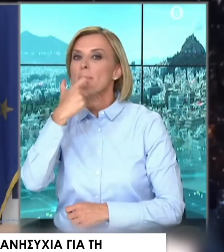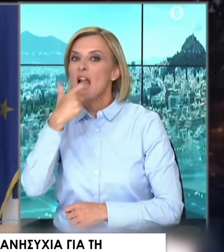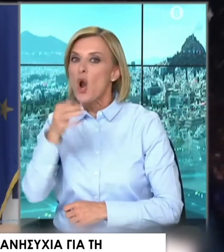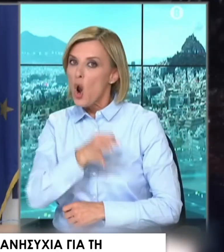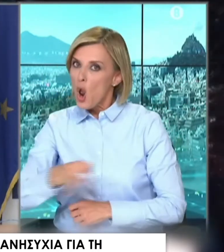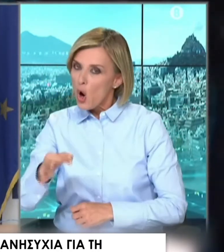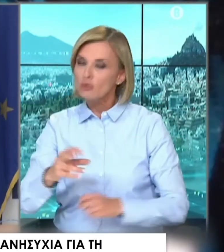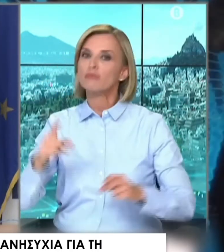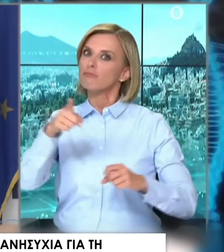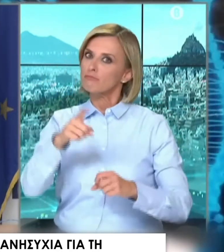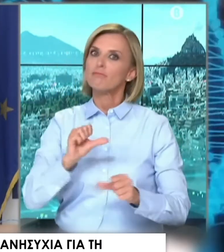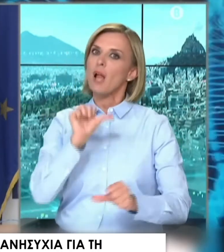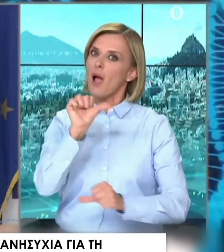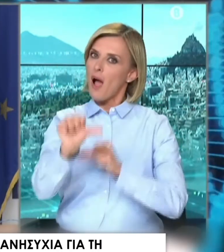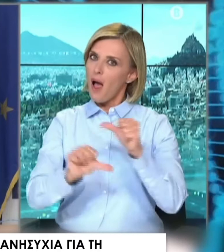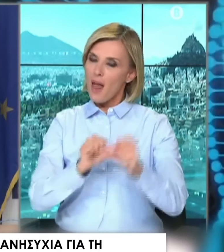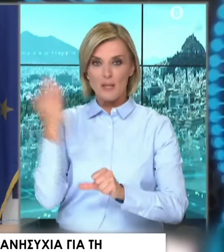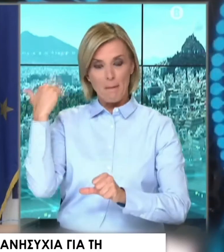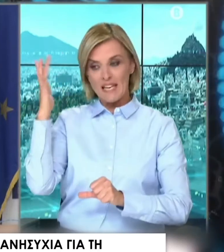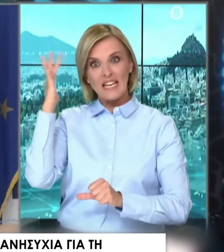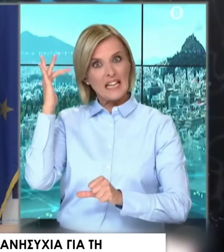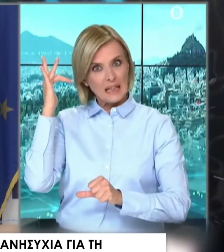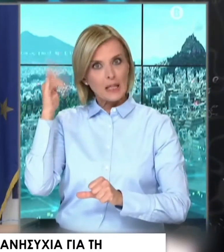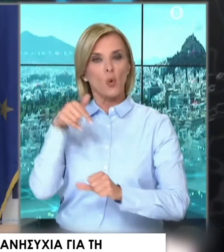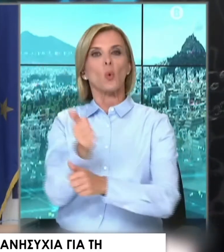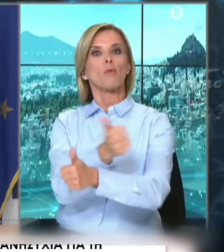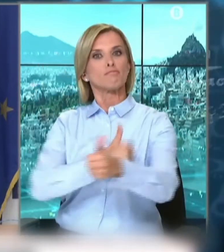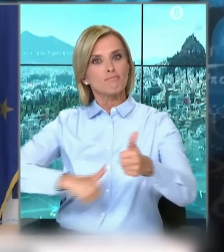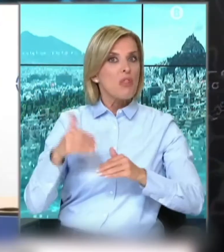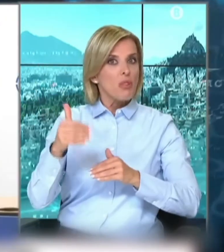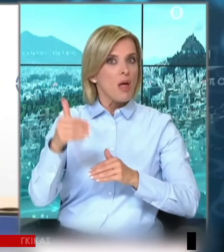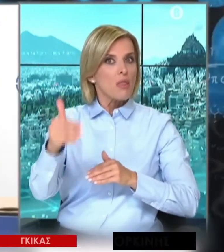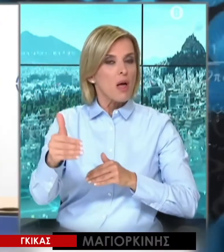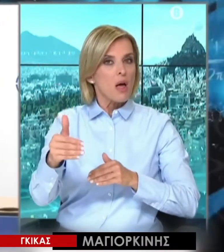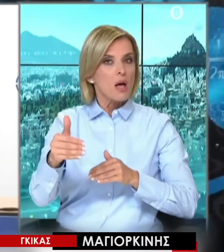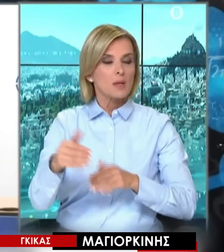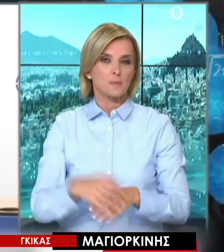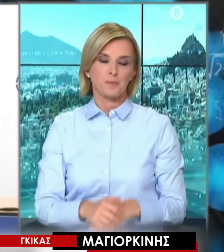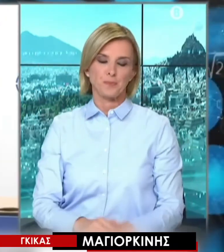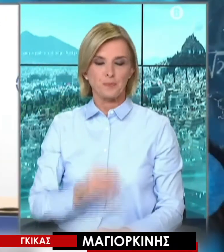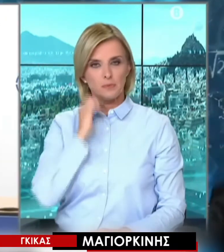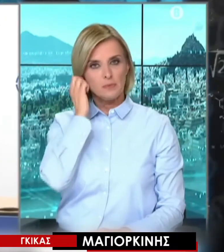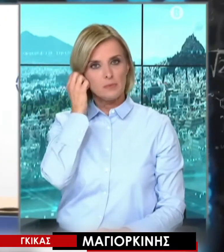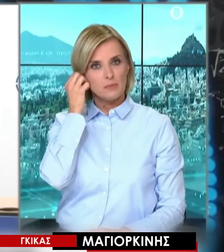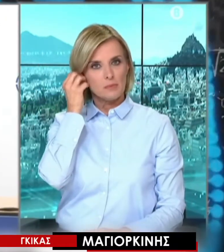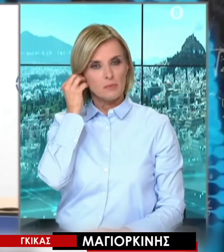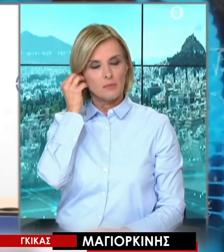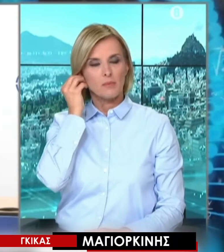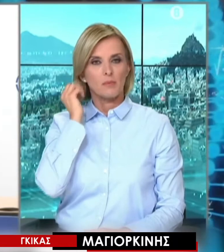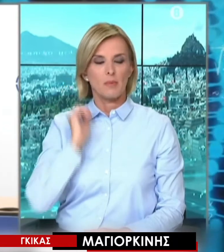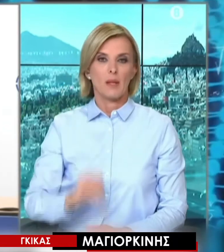επίπεδο και μεταφέρονται από το κίτρινο στο πράσινο επίπεδο, δηλαδή στο επίπεδο 1. Η βραζιλιάνικη μετάλλαξη